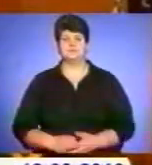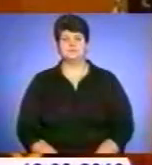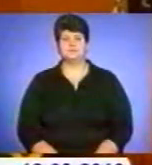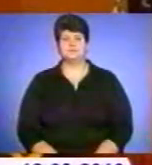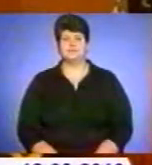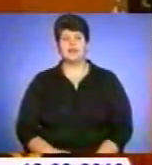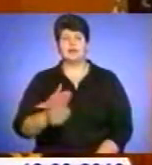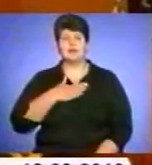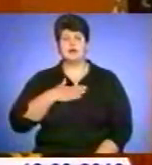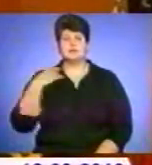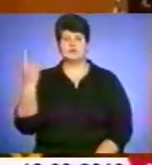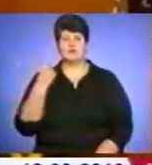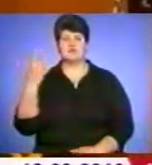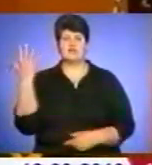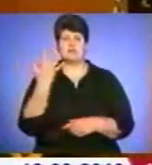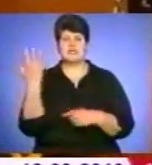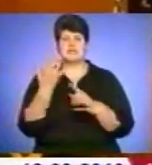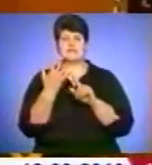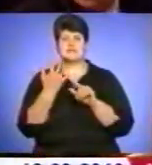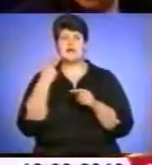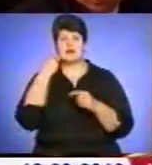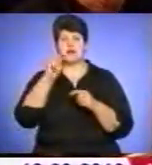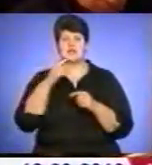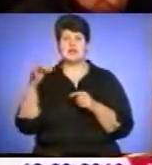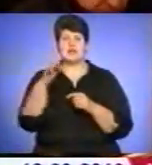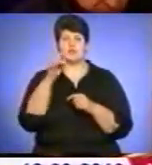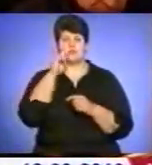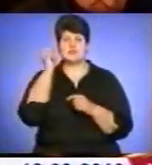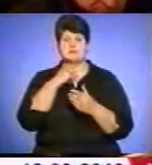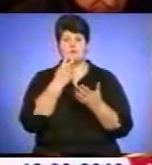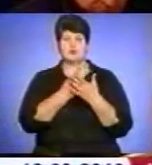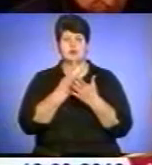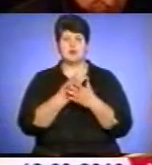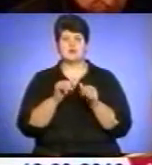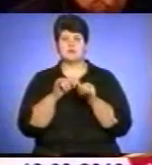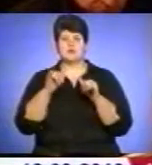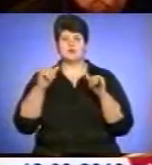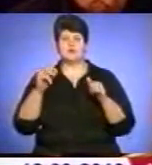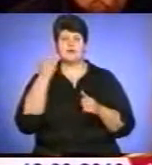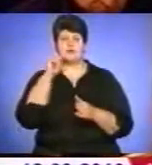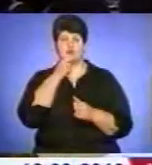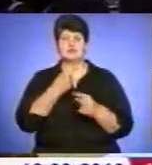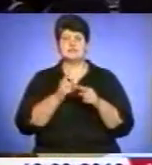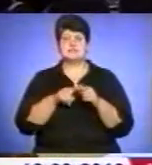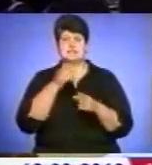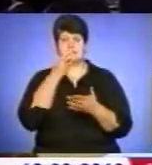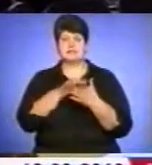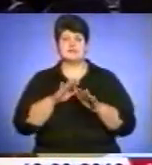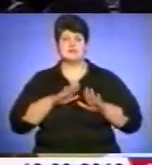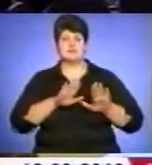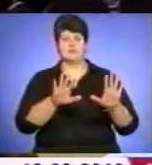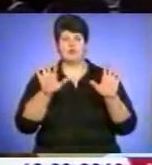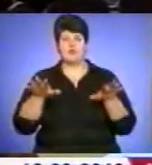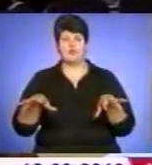Наша область у п'ятірці кращих регіонів України за показниками росту економіки. Про це повідомив заступник